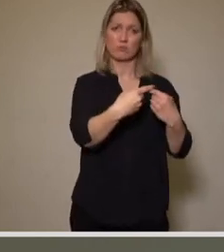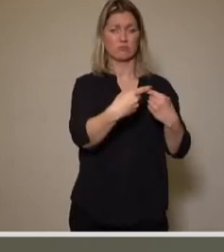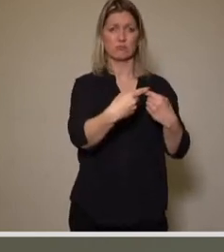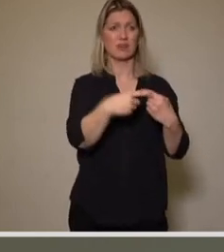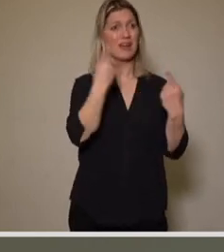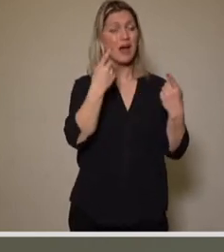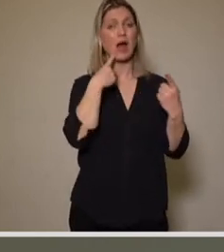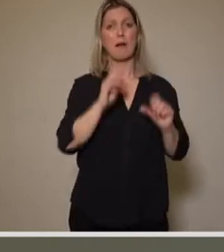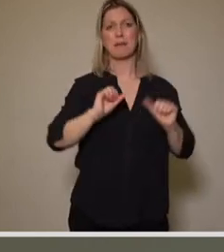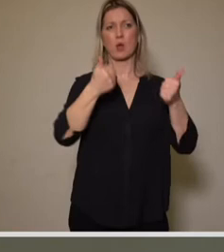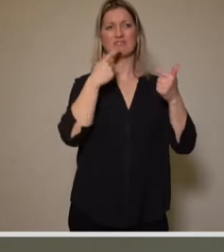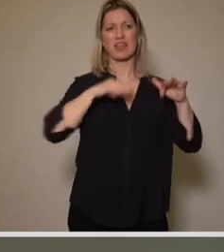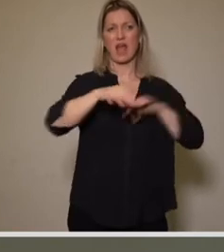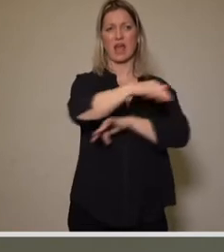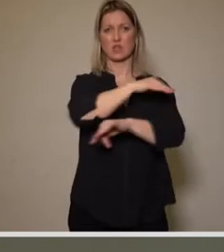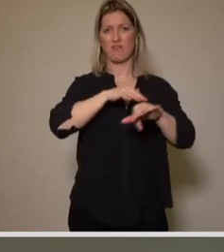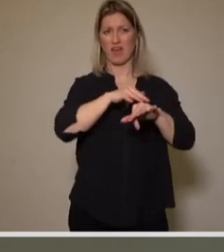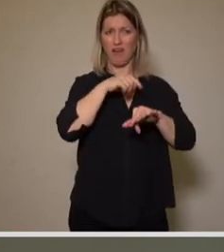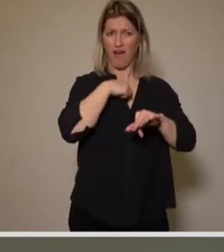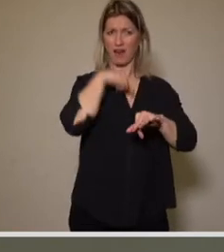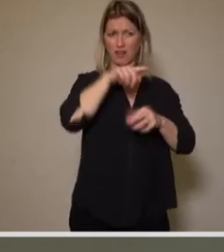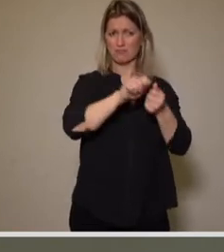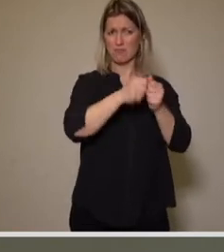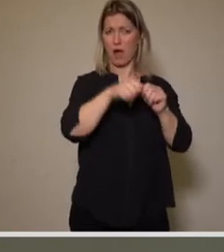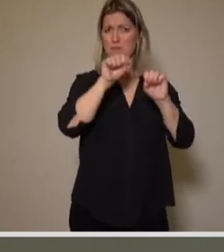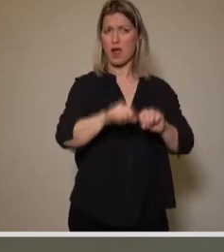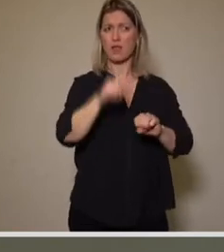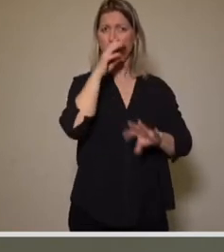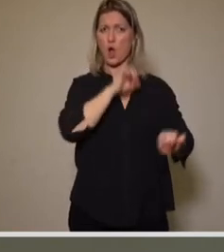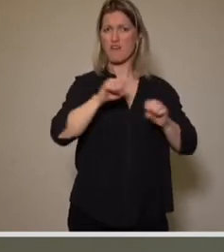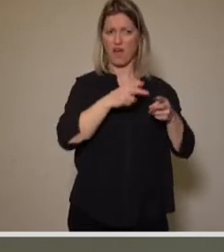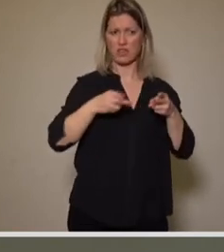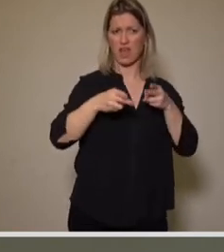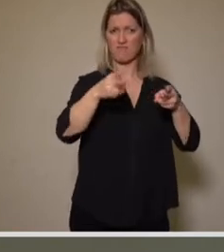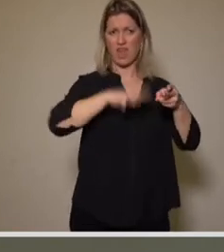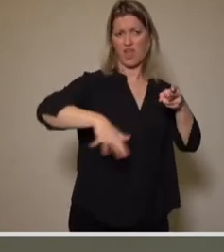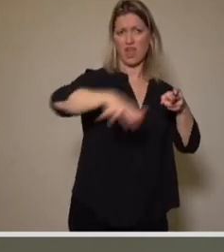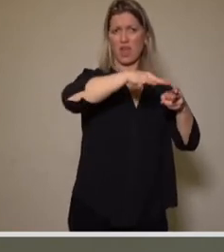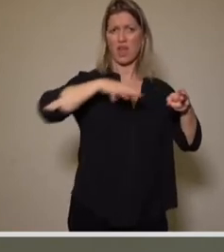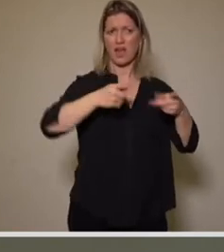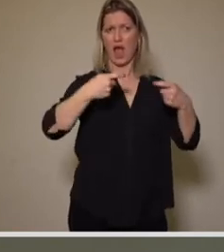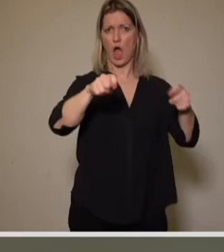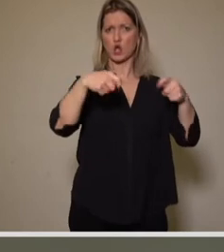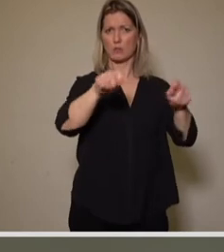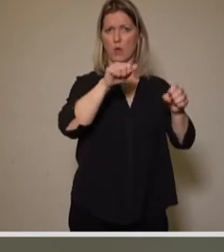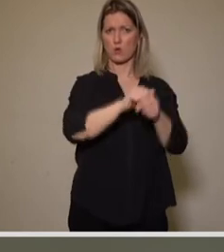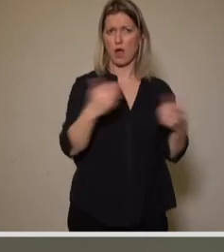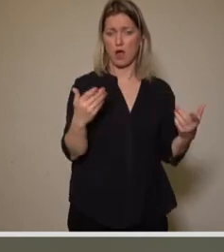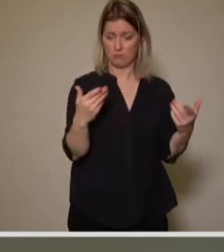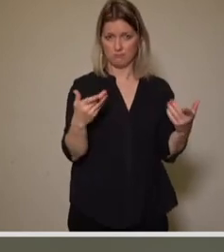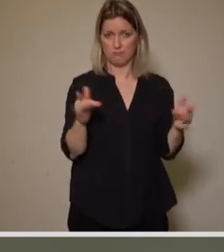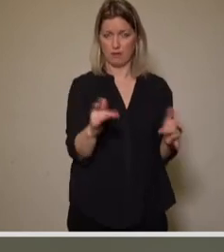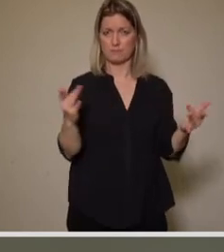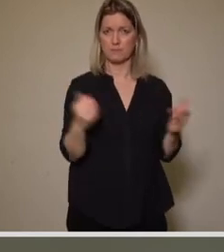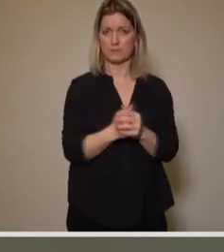Biosphärenreservats auf der fraglichen Fläche und den Ausbau der Wanderwege in dieser landschaftlich sehr reizvollen Gegend. Ich